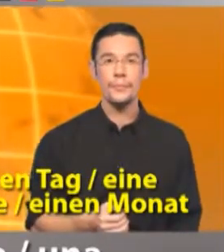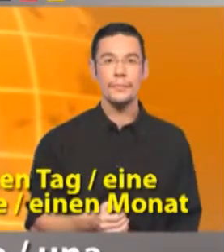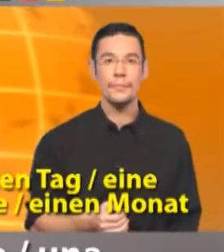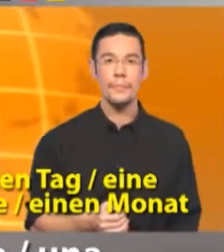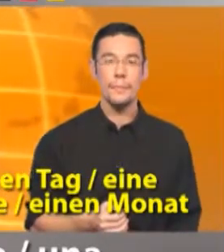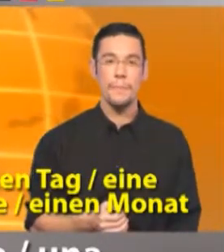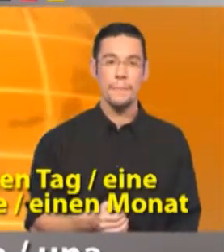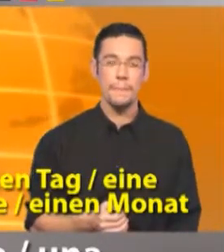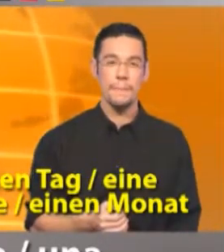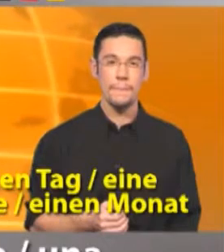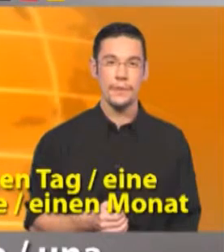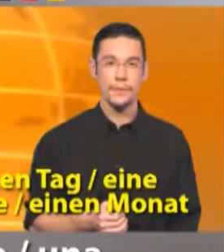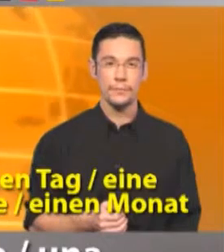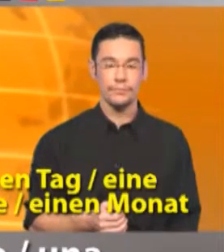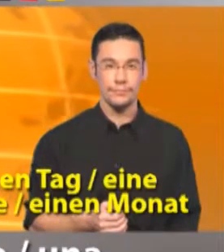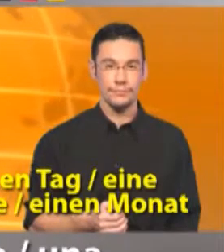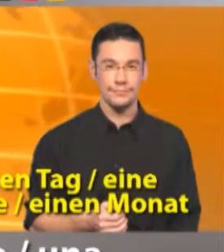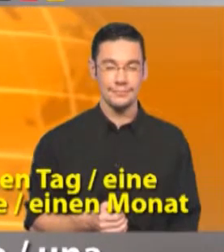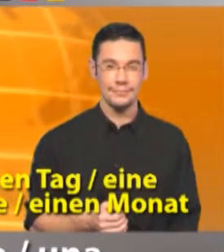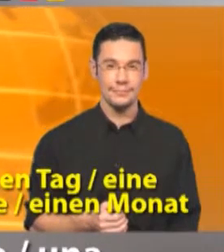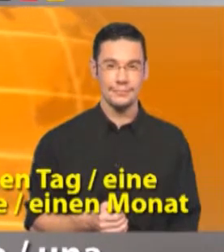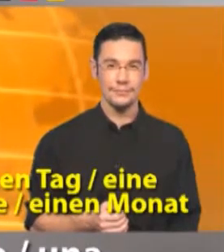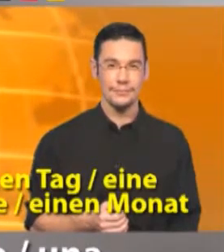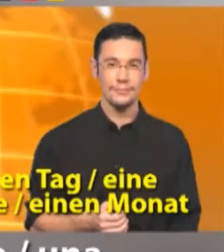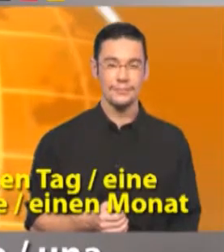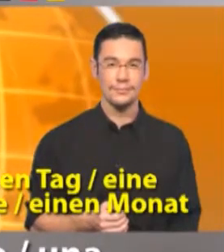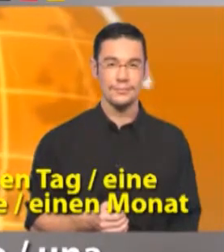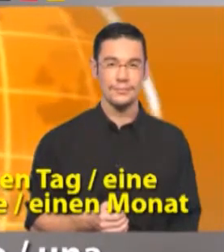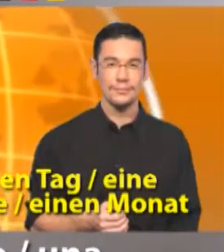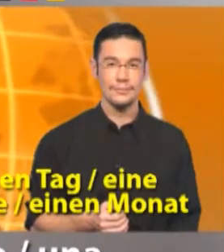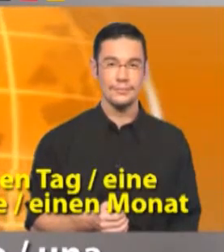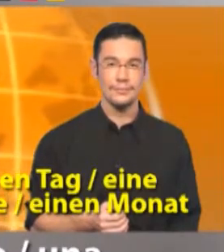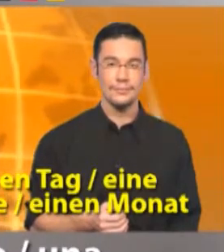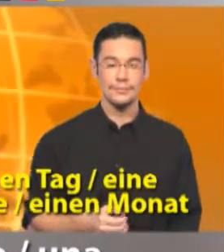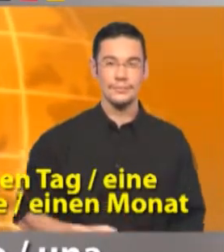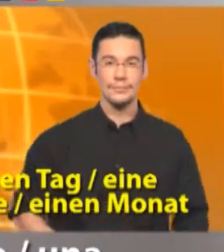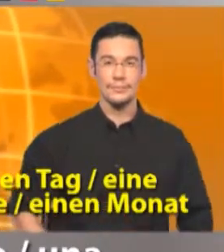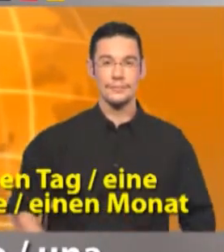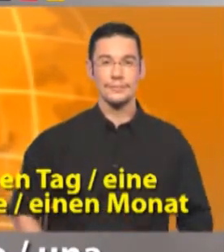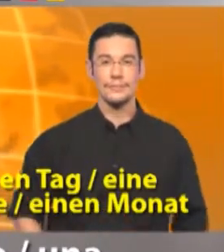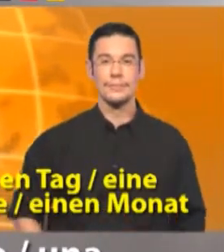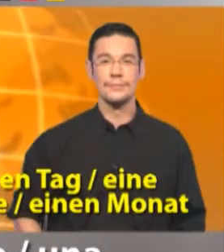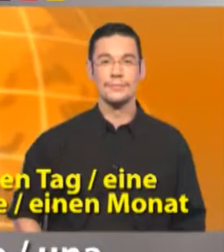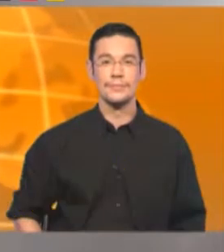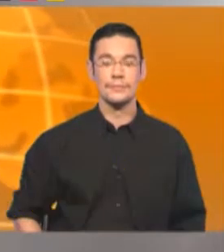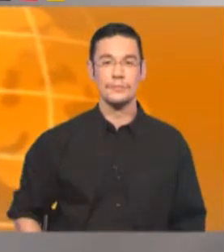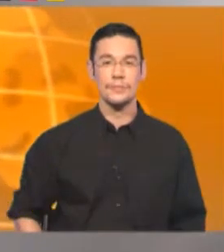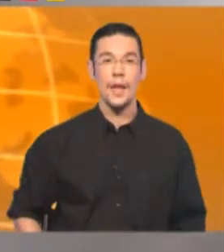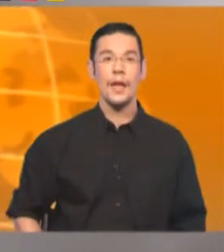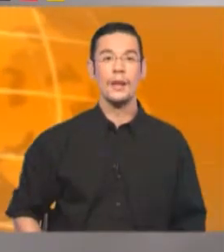Una settimana. Un mese. Un giorno. Una settimana. Un mese.